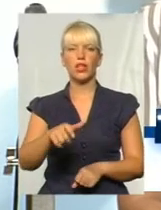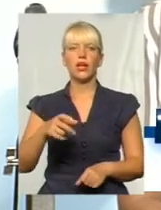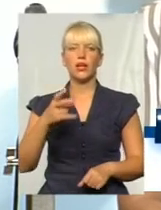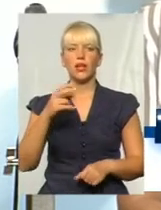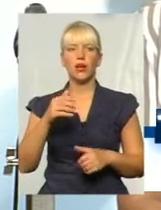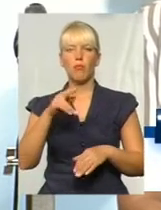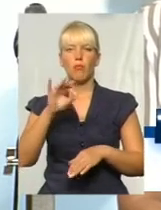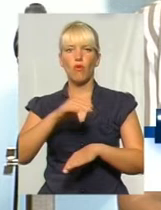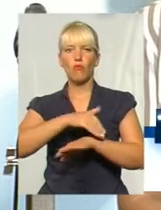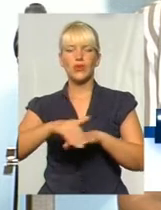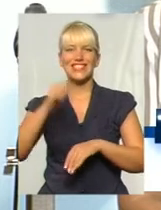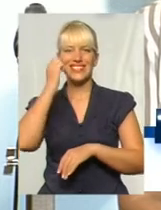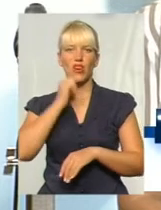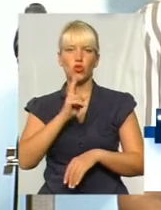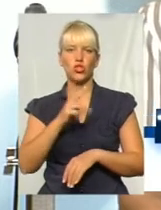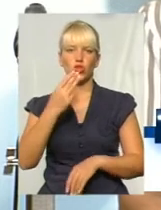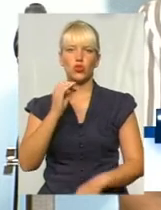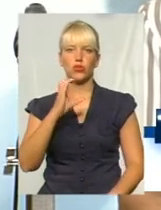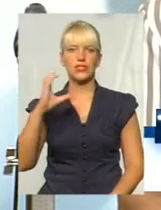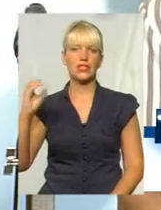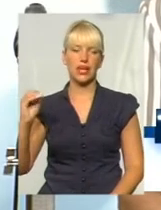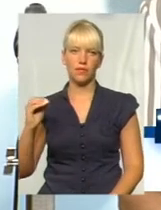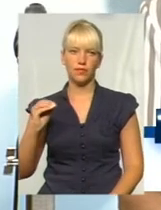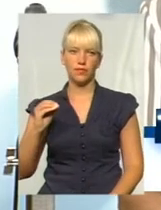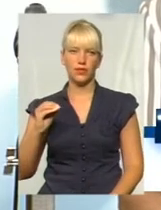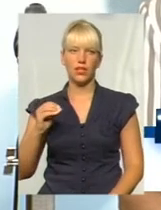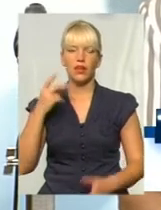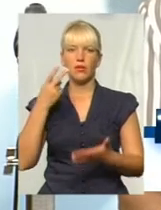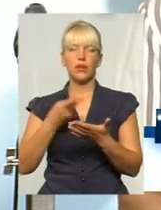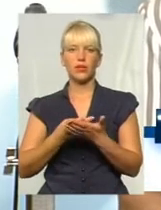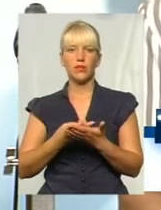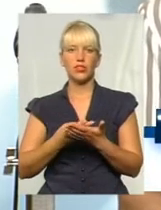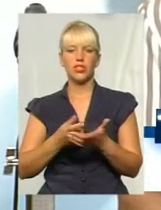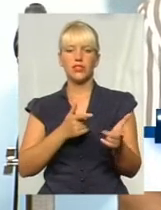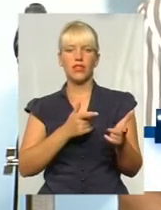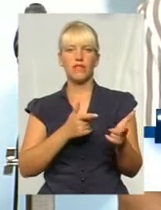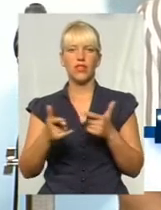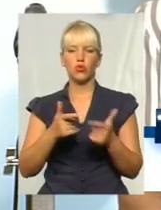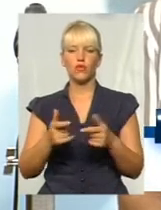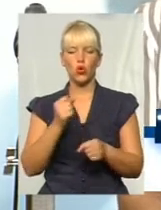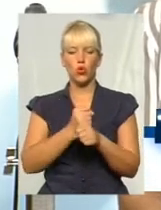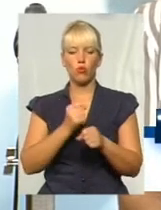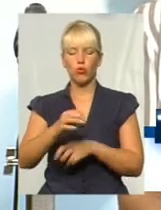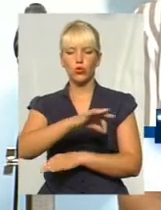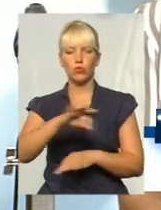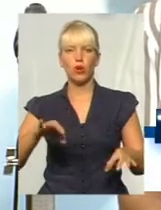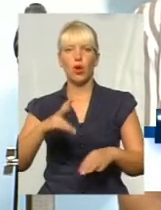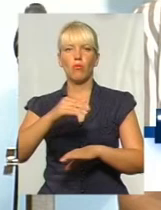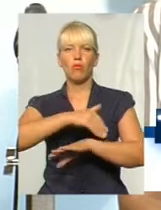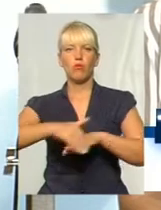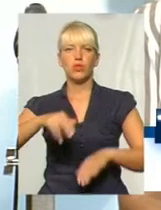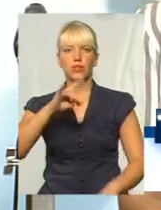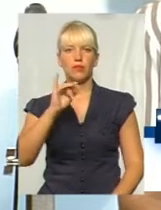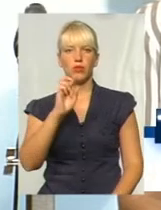вулиці Староконстантиновське шосе. Прибачається виготовлення робочого проєкта по вулиці Прибузькій